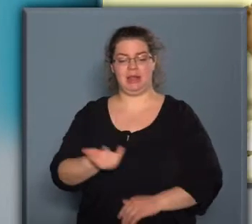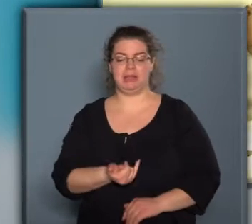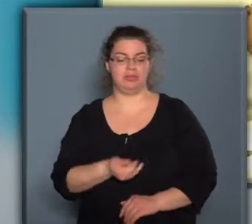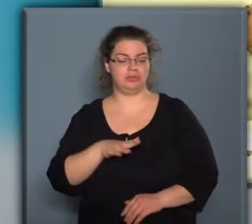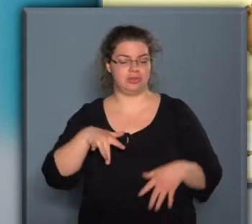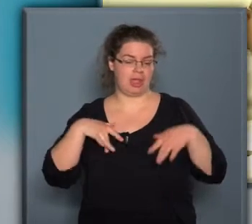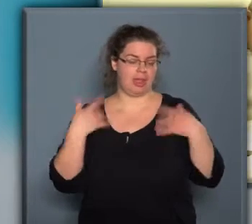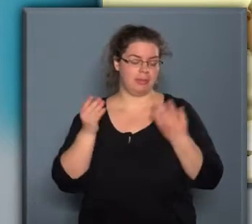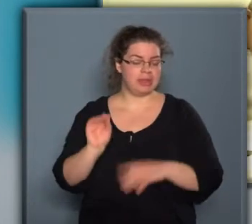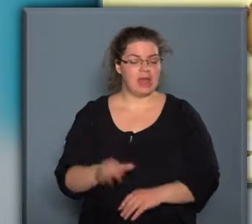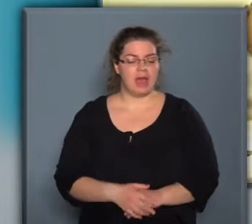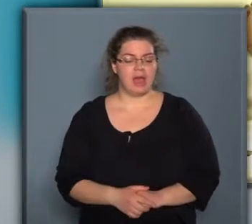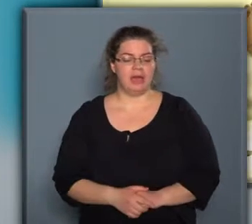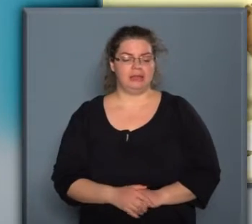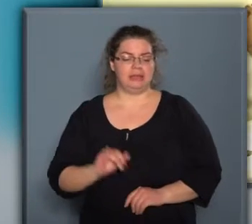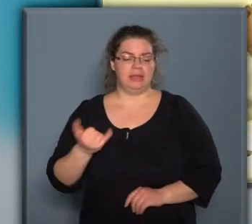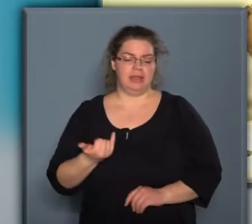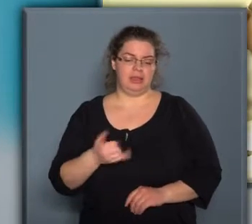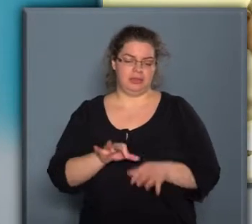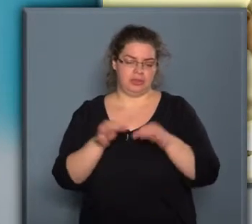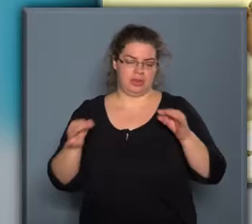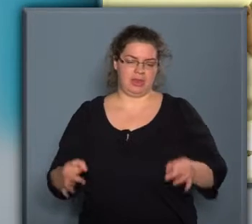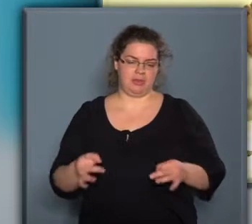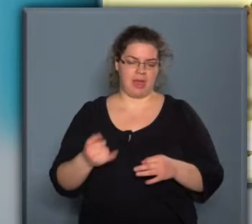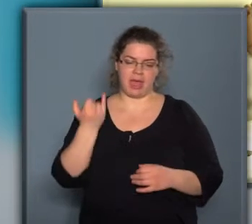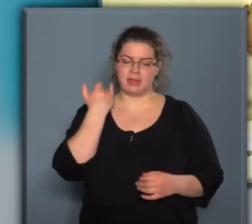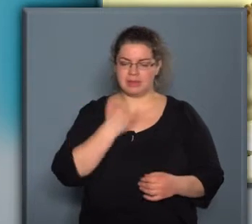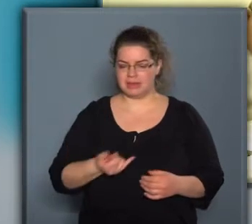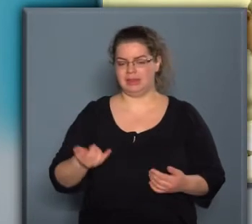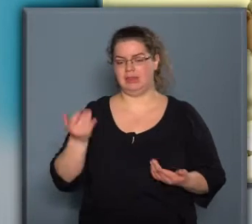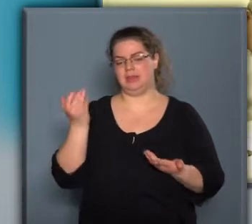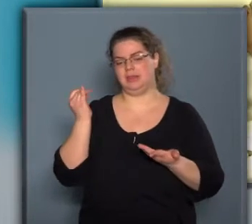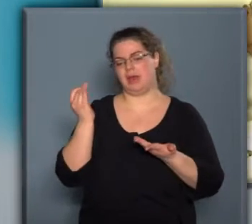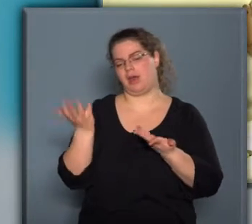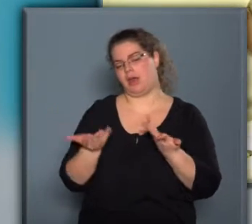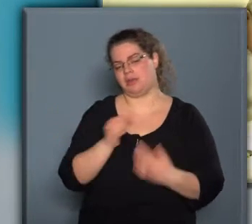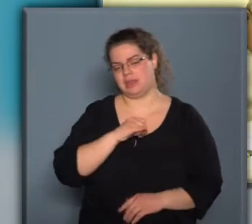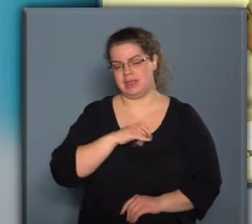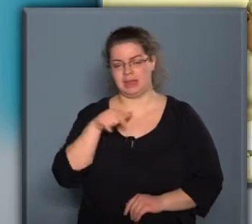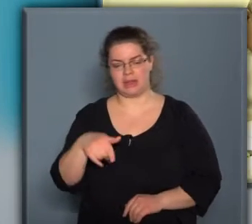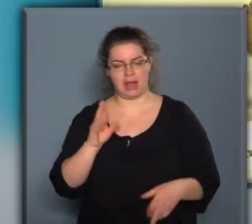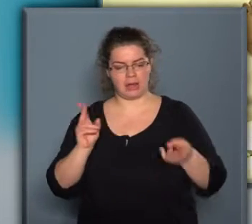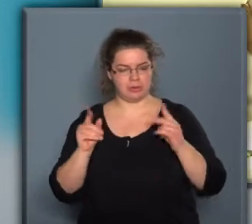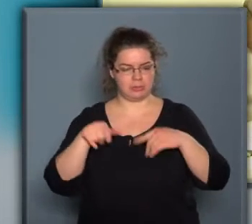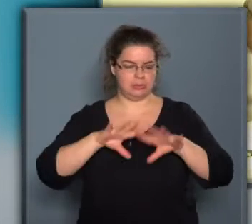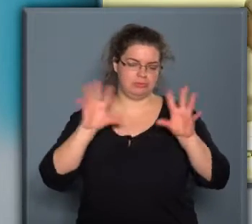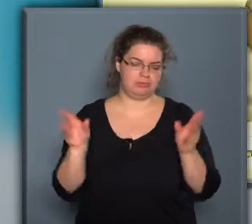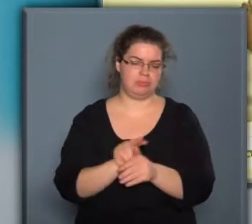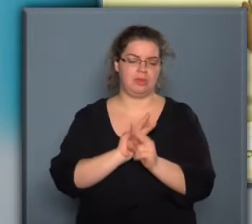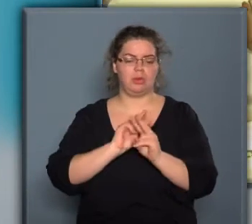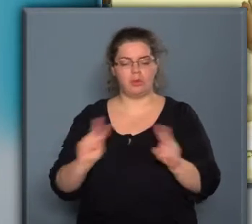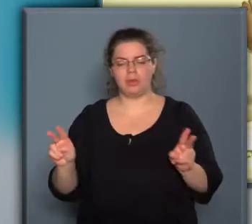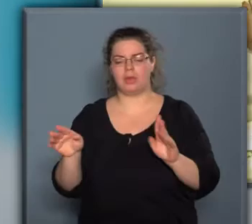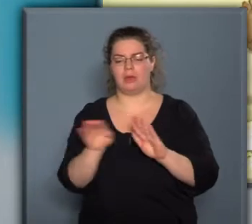is élményt jelentenek, és nyilván az íz az igazán lényeges, de a legfontosabb az, hogy itt együtt töltenek egy